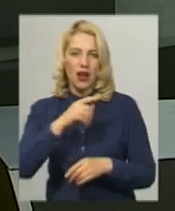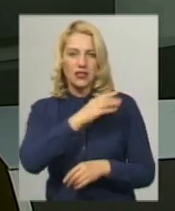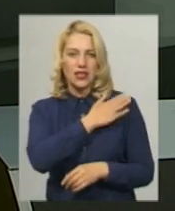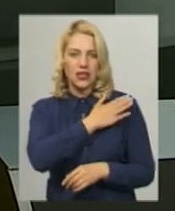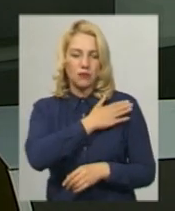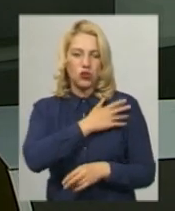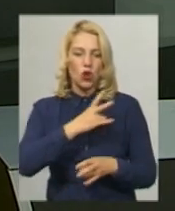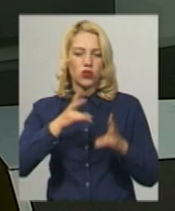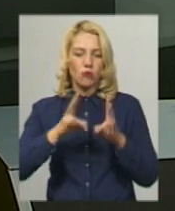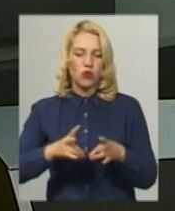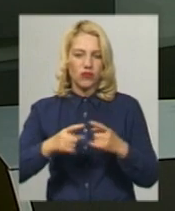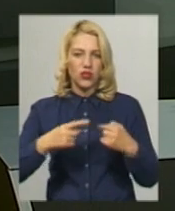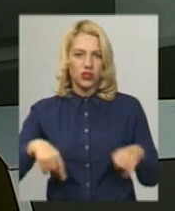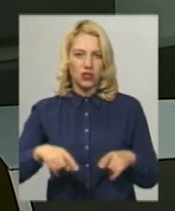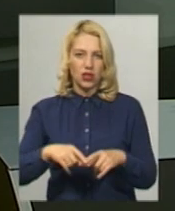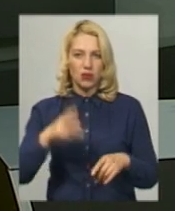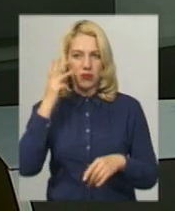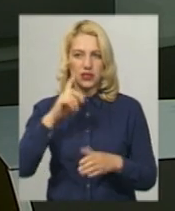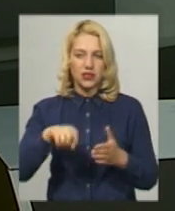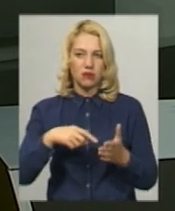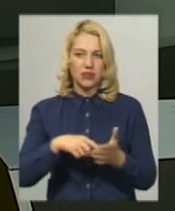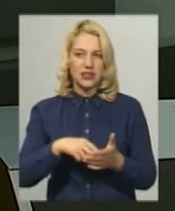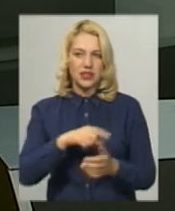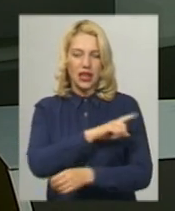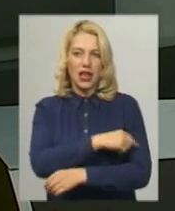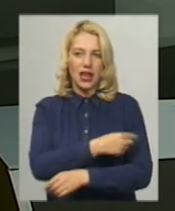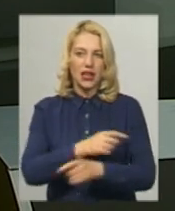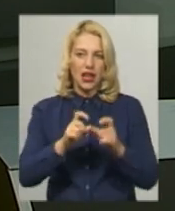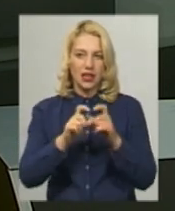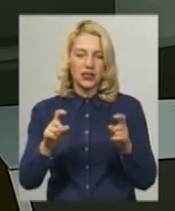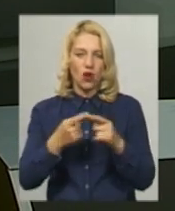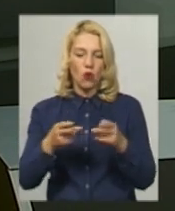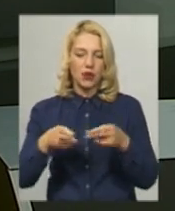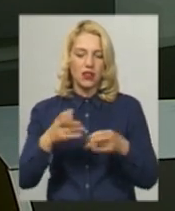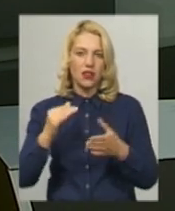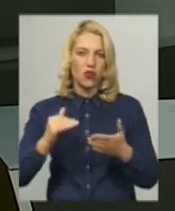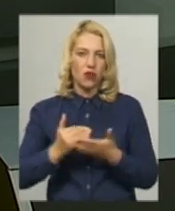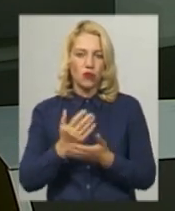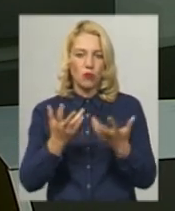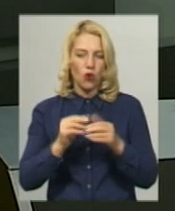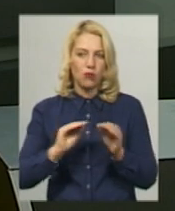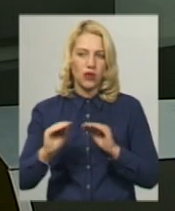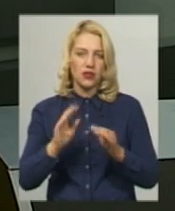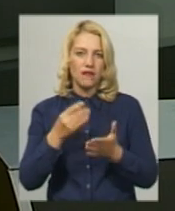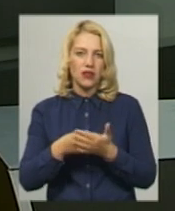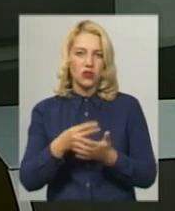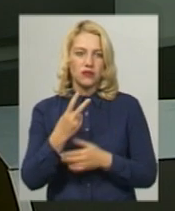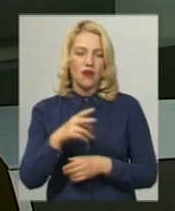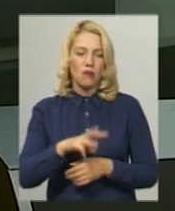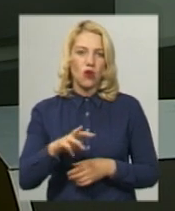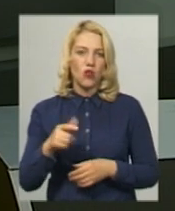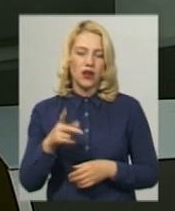травматологічному відділенні Хмельницької міської лікарні. Операцію здійснили на новому обладнанні вартістю у 2 мільйони гривень.